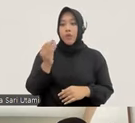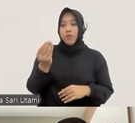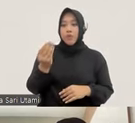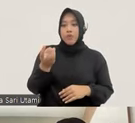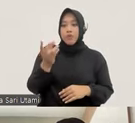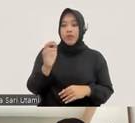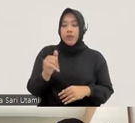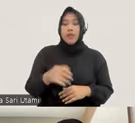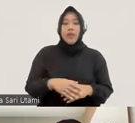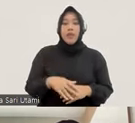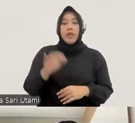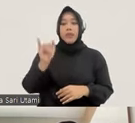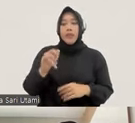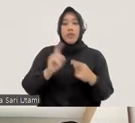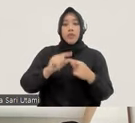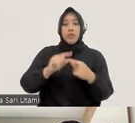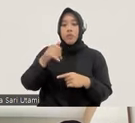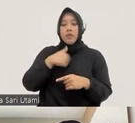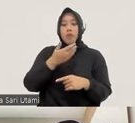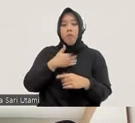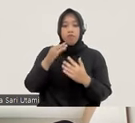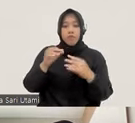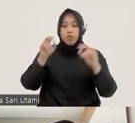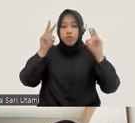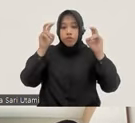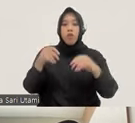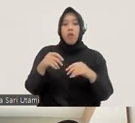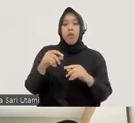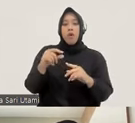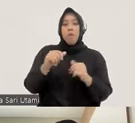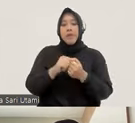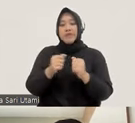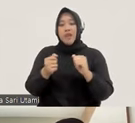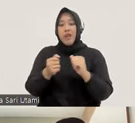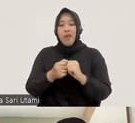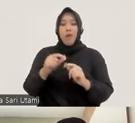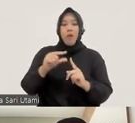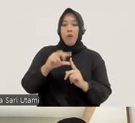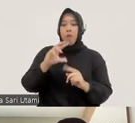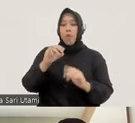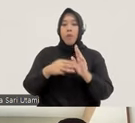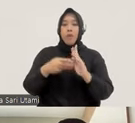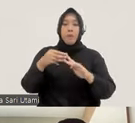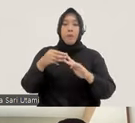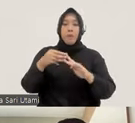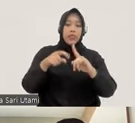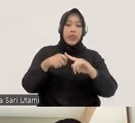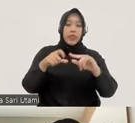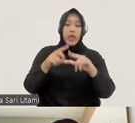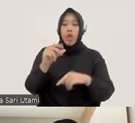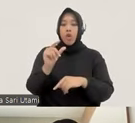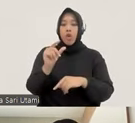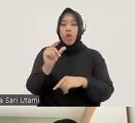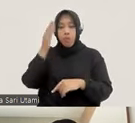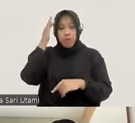Ya, teman-teman saya mengambil judul problematika RUU Polri dalam isu pemberantasan korupsi. Saya ingin mulai